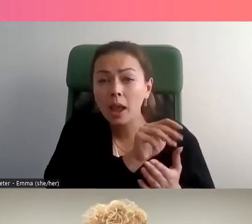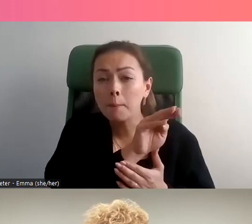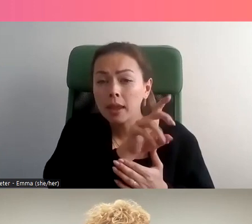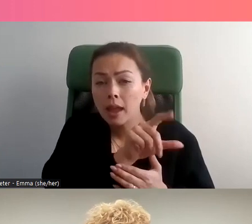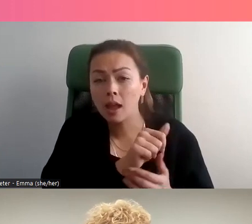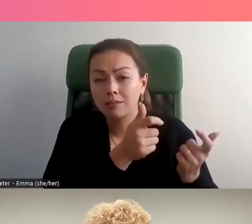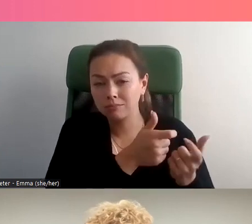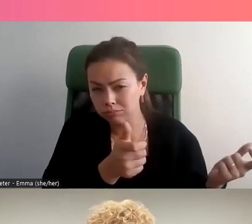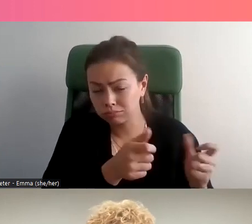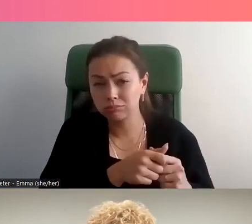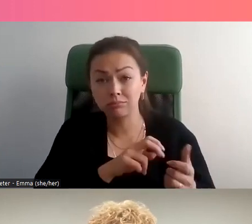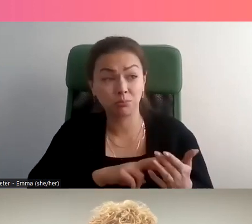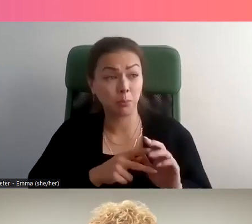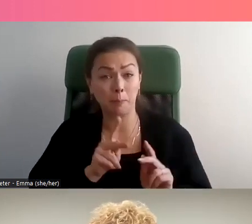médias.